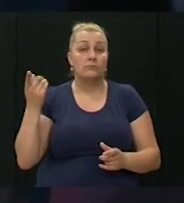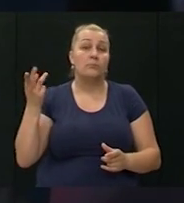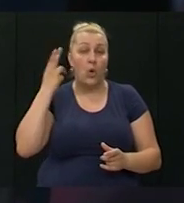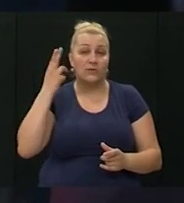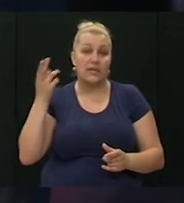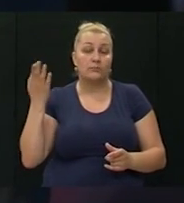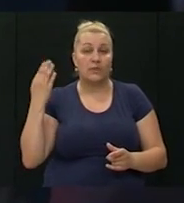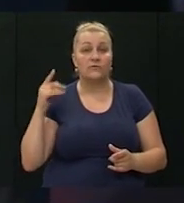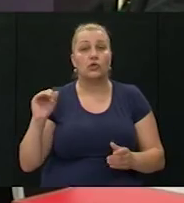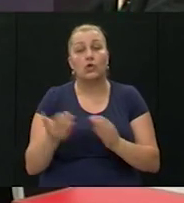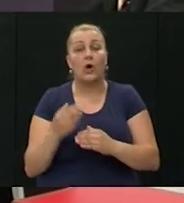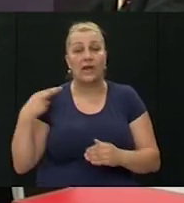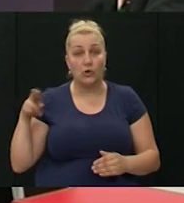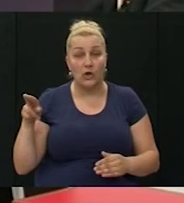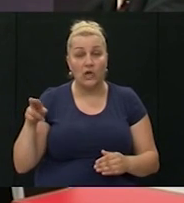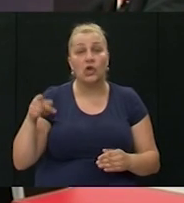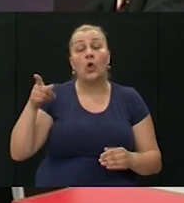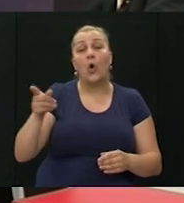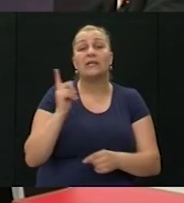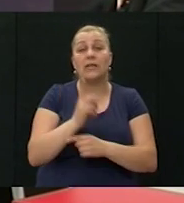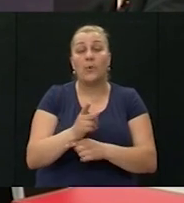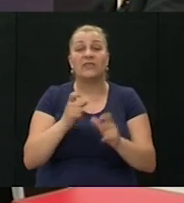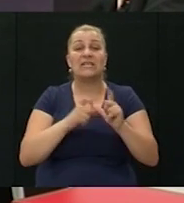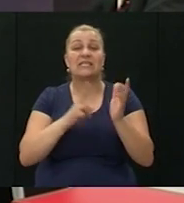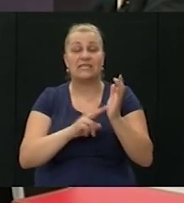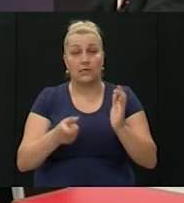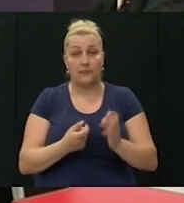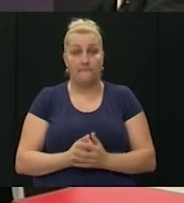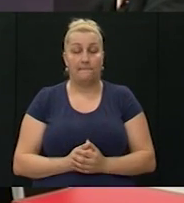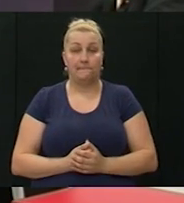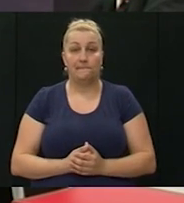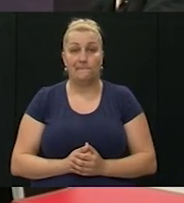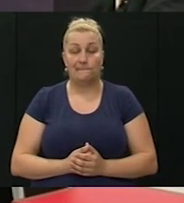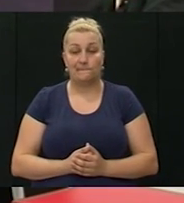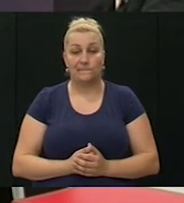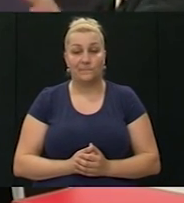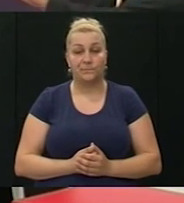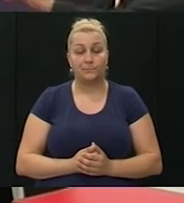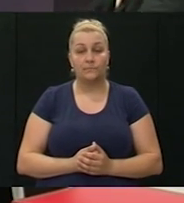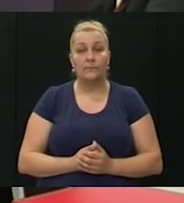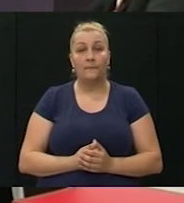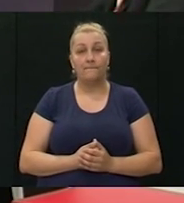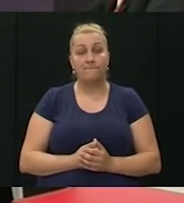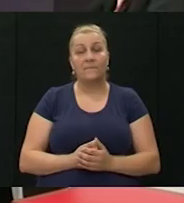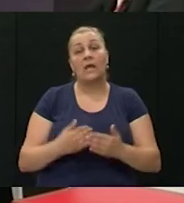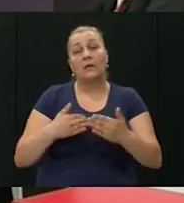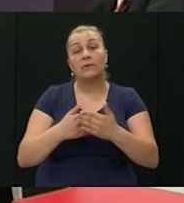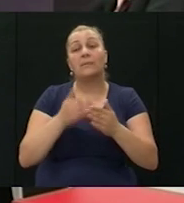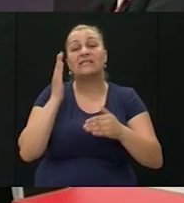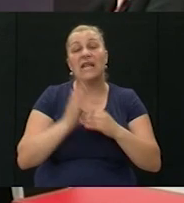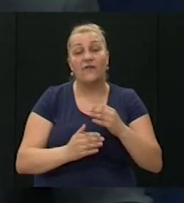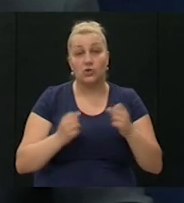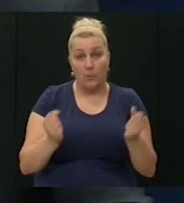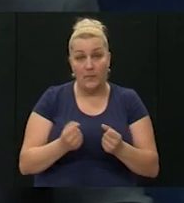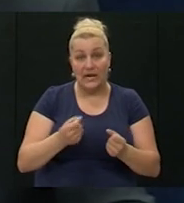dosta poznat je zapovjedao sinjskim dijelom Da Idemo prema završniju